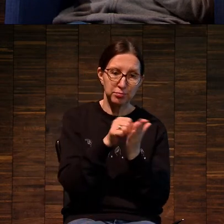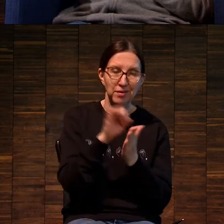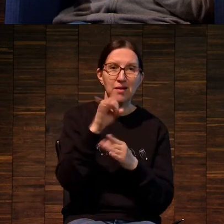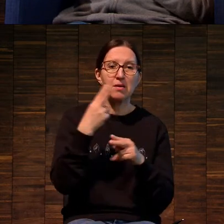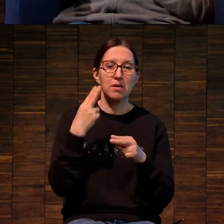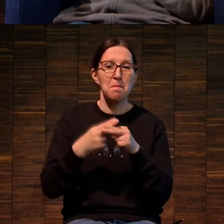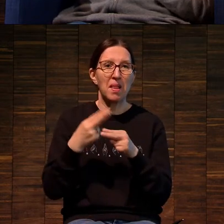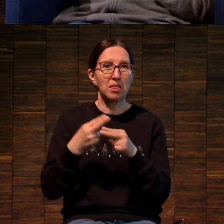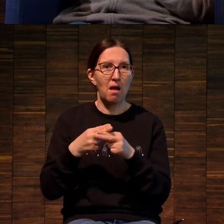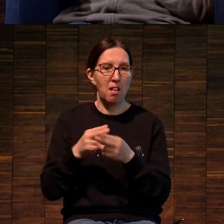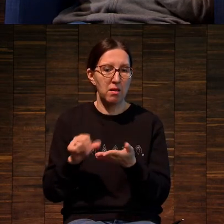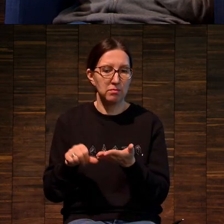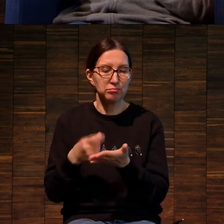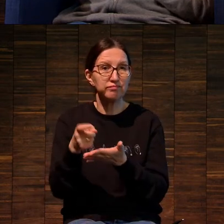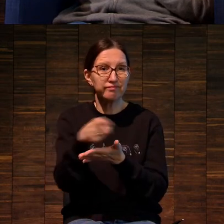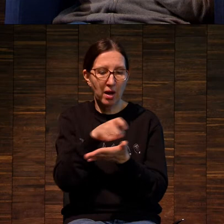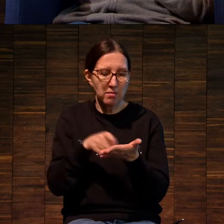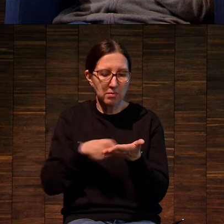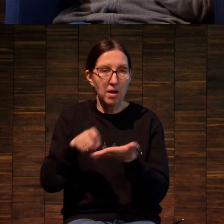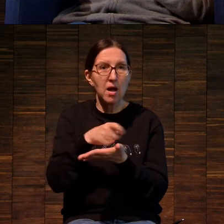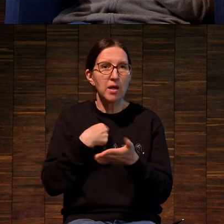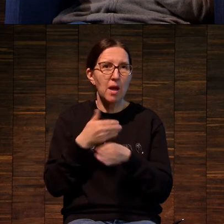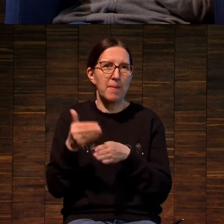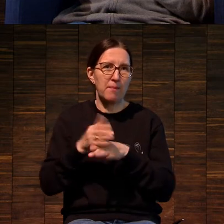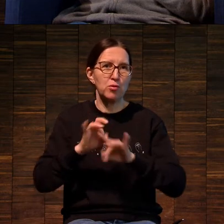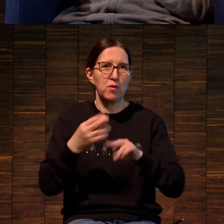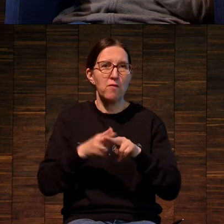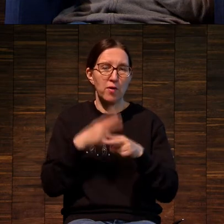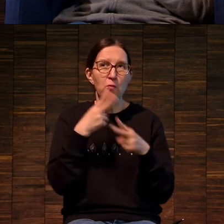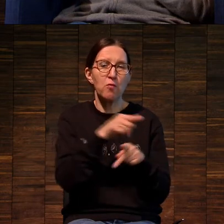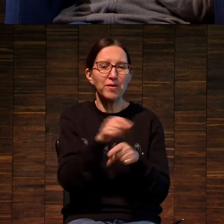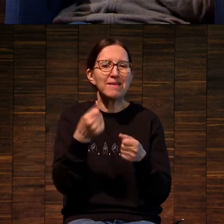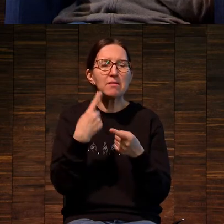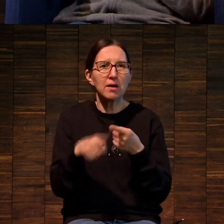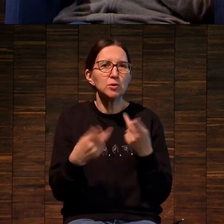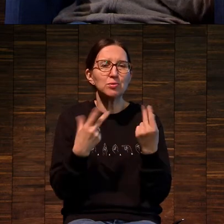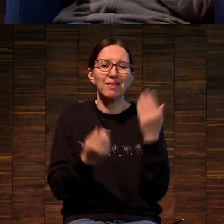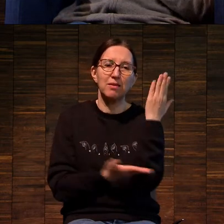гравюры по металлу. Я буду рассказывать об этом чуть позже, и вы видите разницу.